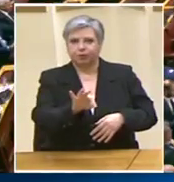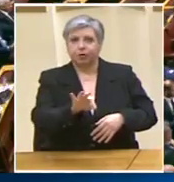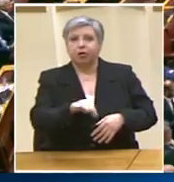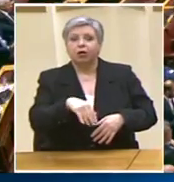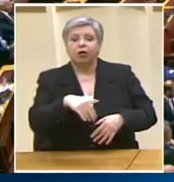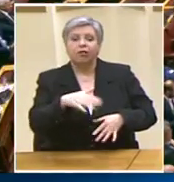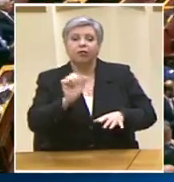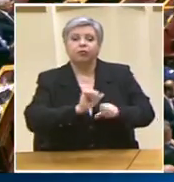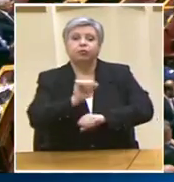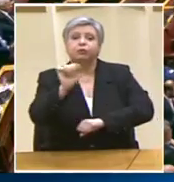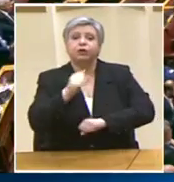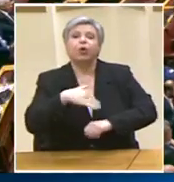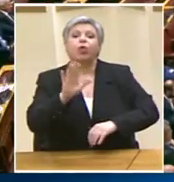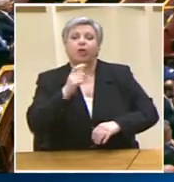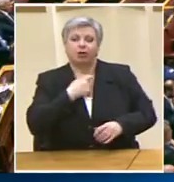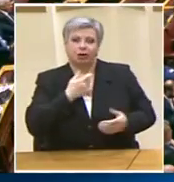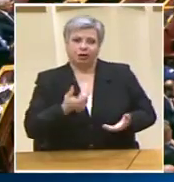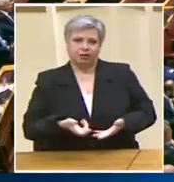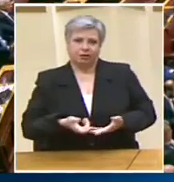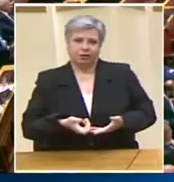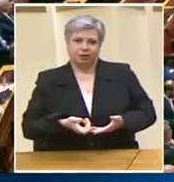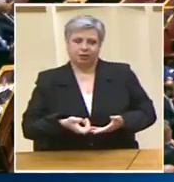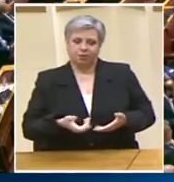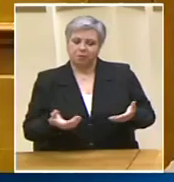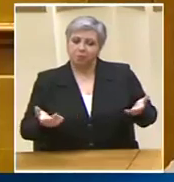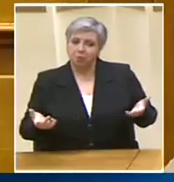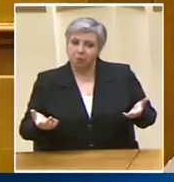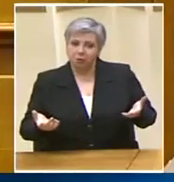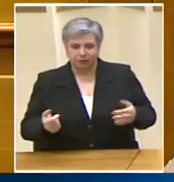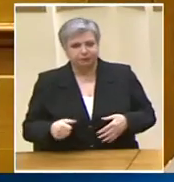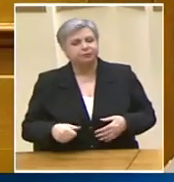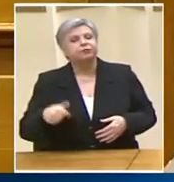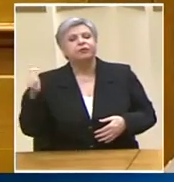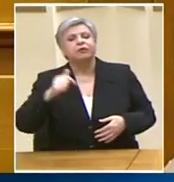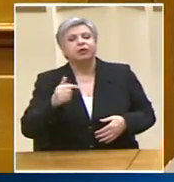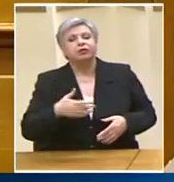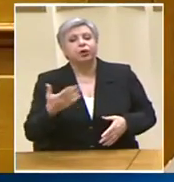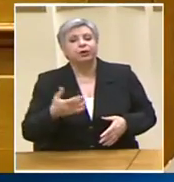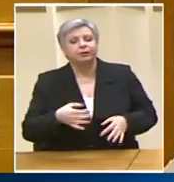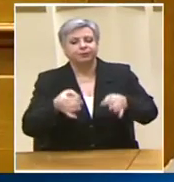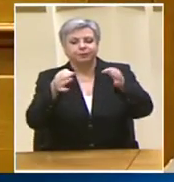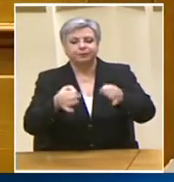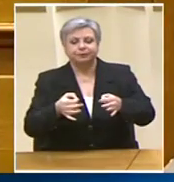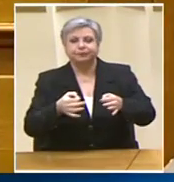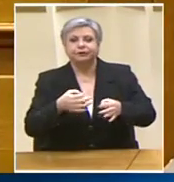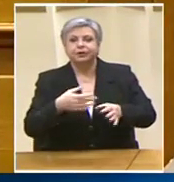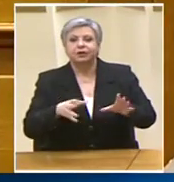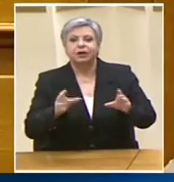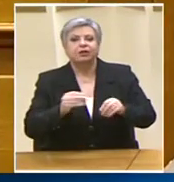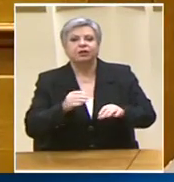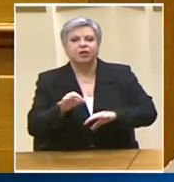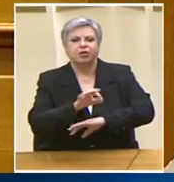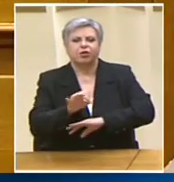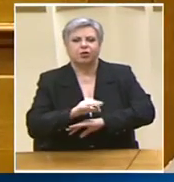έρχομαι τώρα στο μίζον θέμα στο μίζον θέμα του νομοσχεδίου η σύσταση της Εθνικής Αρχής Διαφάνειας